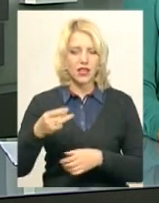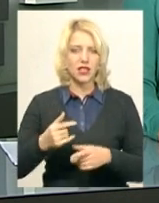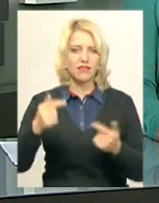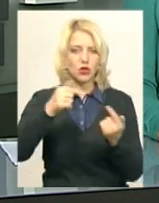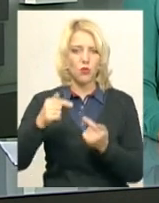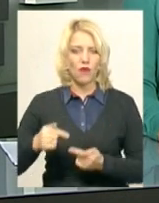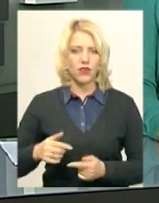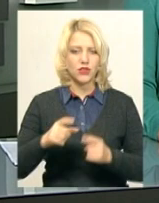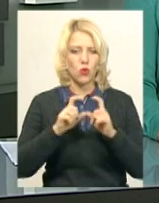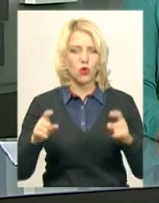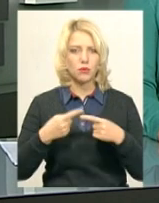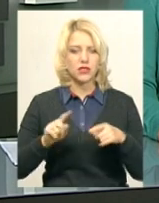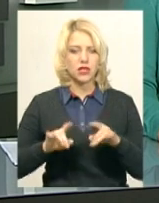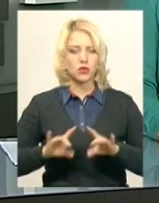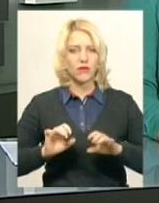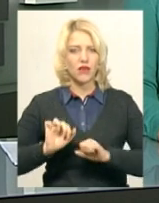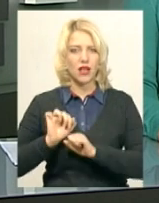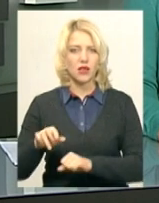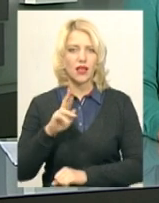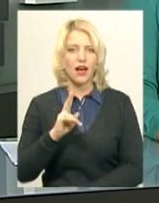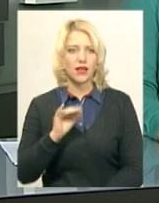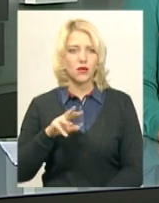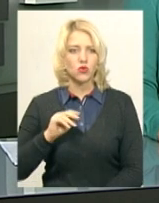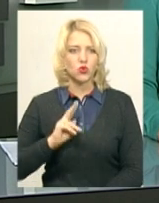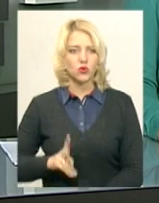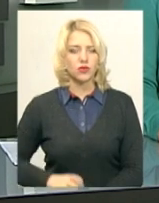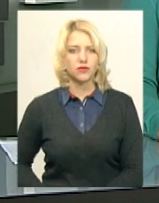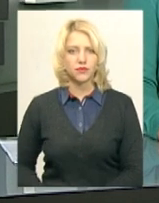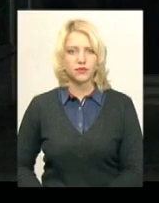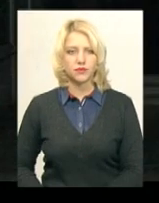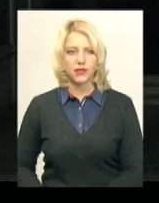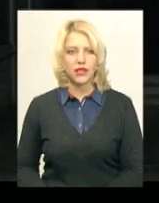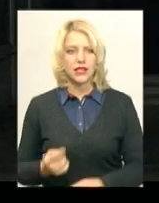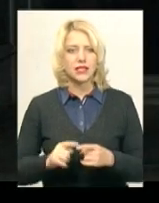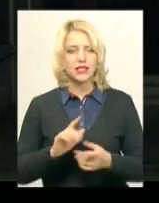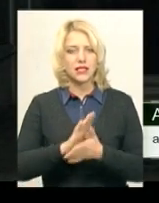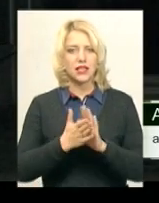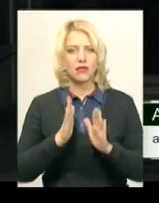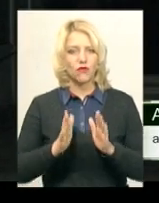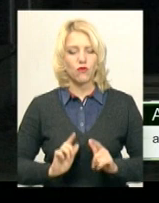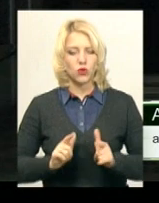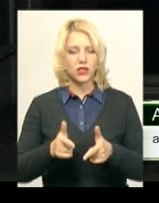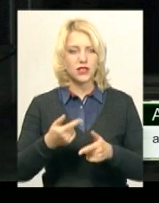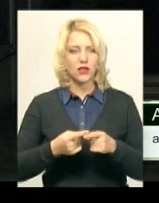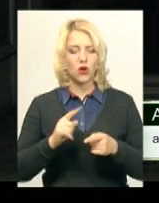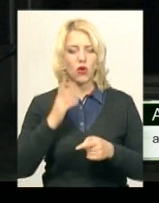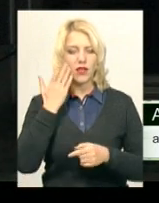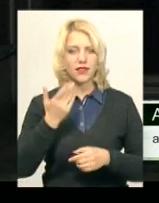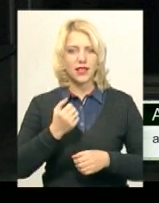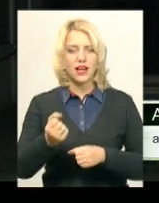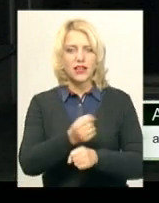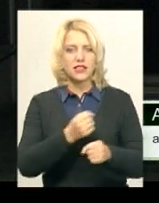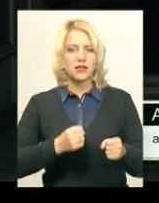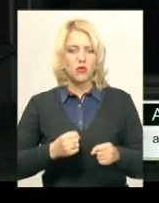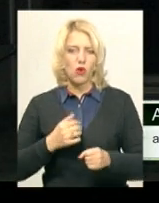органи. Про це розповів адвокат Андрій Якимчук. Цей стан вводиться тоді, коли є збройна агресія